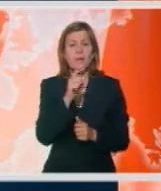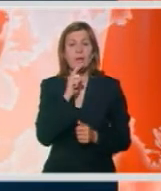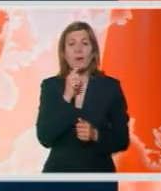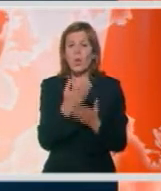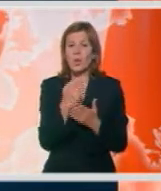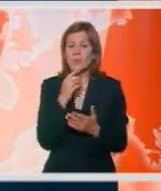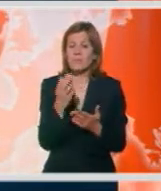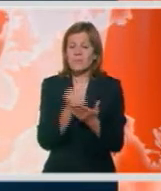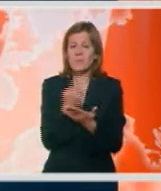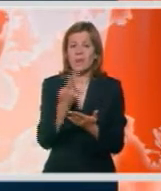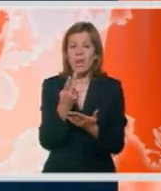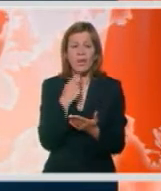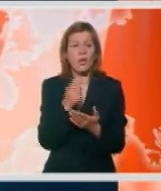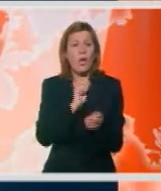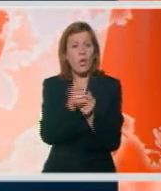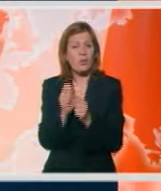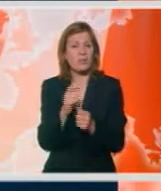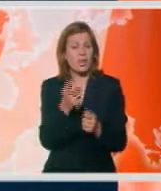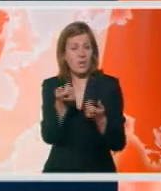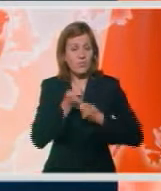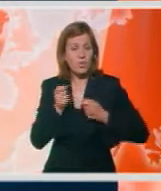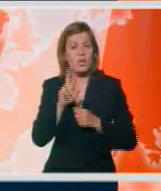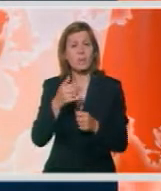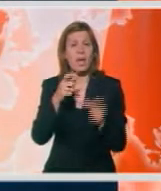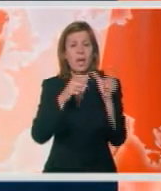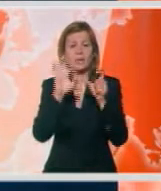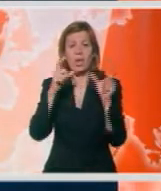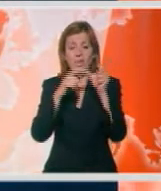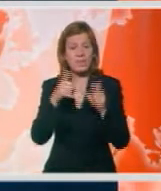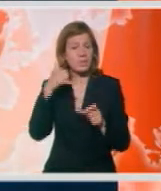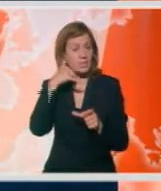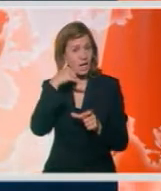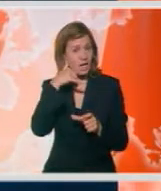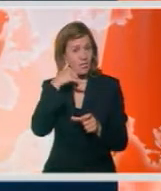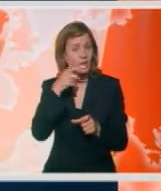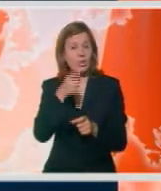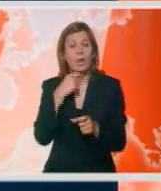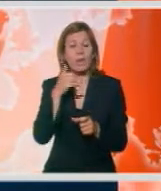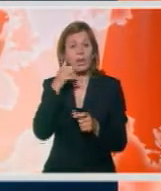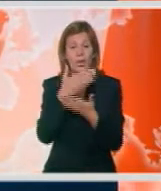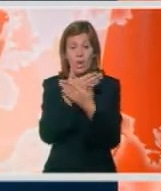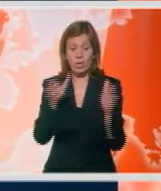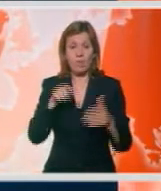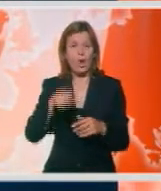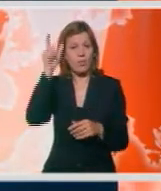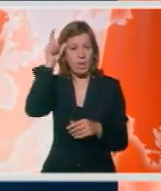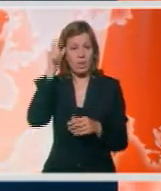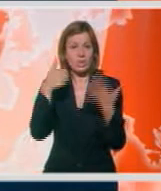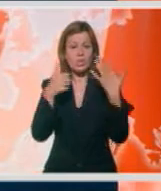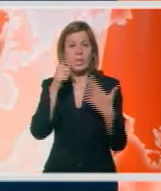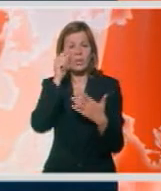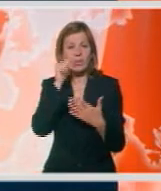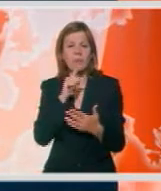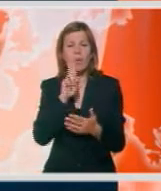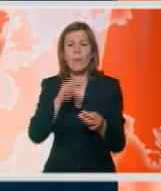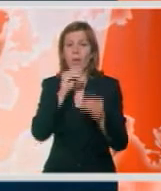zavisni od pokjera ili neke druge kockarske igre, postoje SOS teleponske linije. Od kako je takva linija otvorena u Beogradu, šestdesetak ljudi